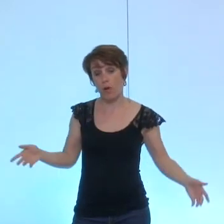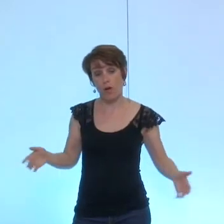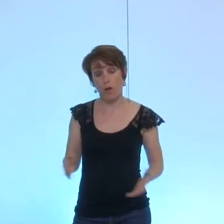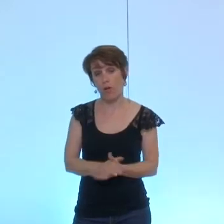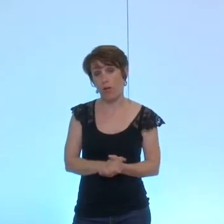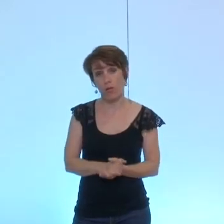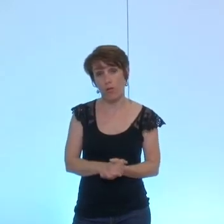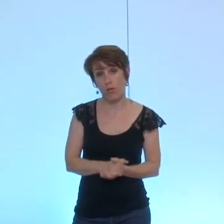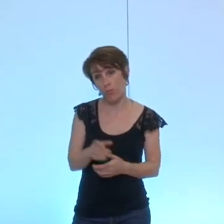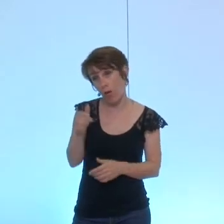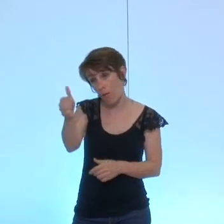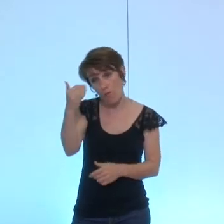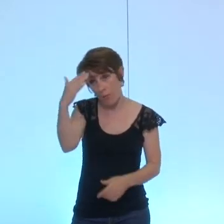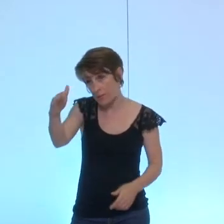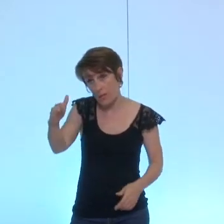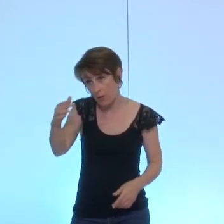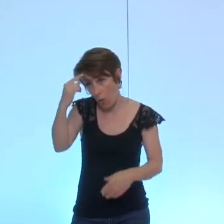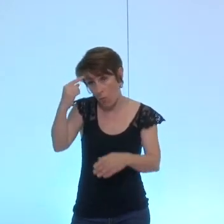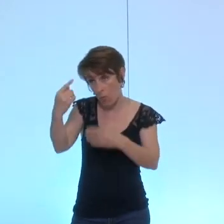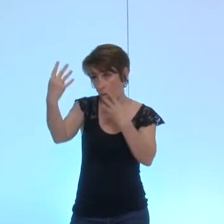manifestement vous les connaissez vous même sur